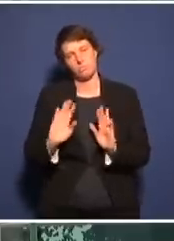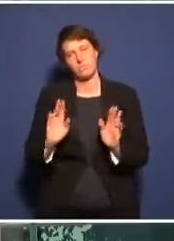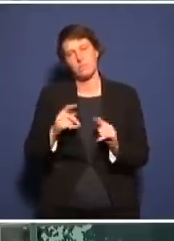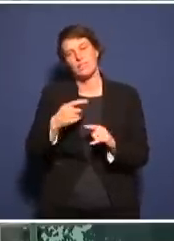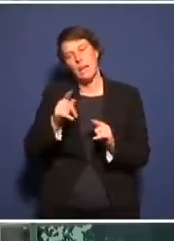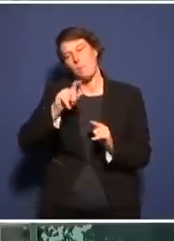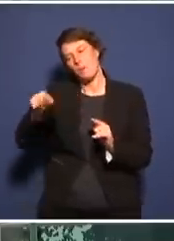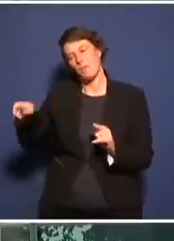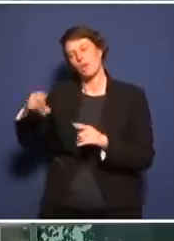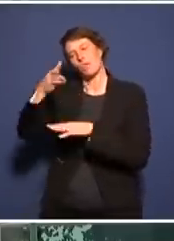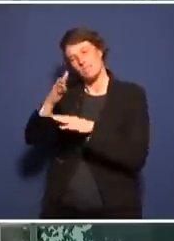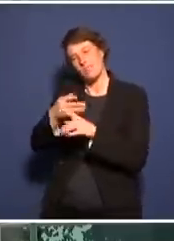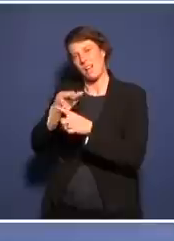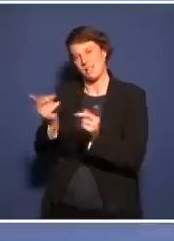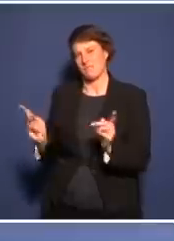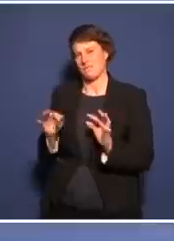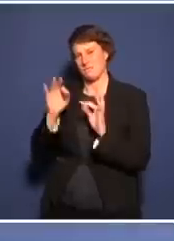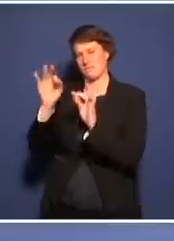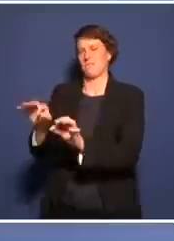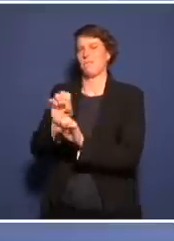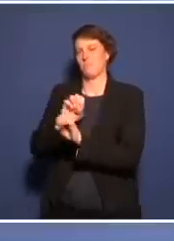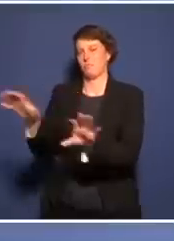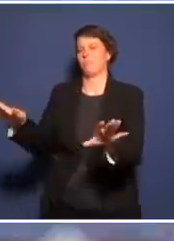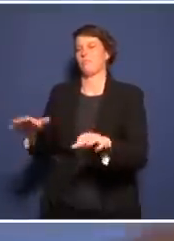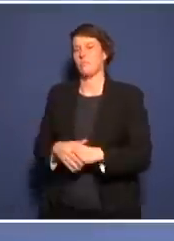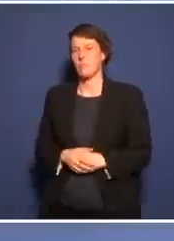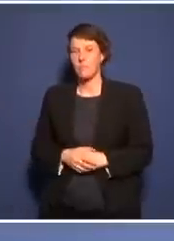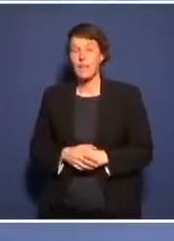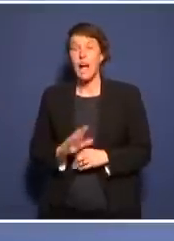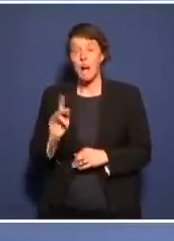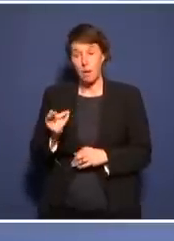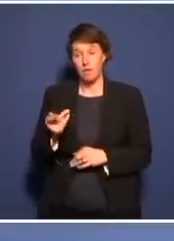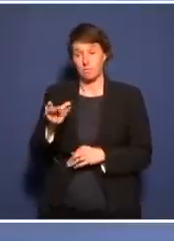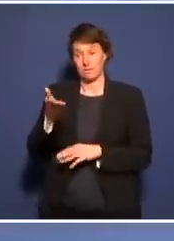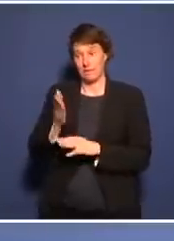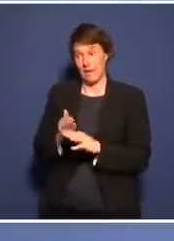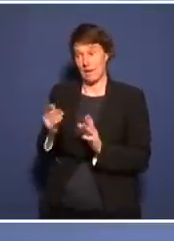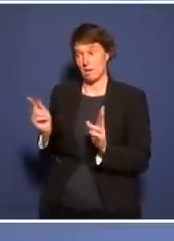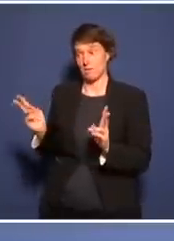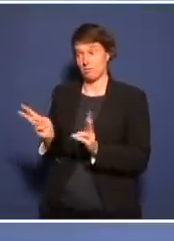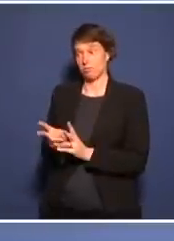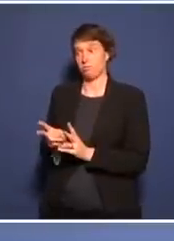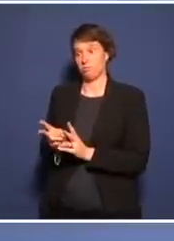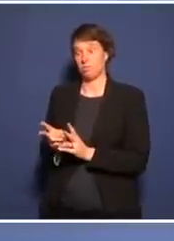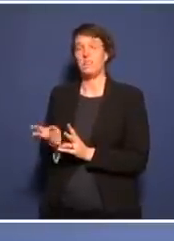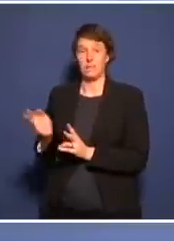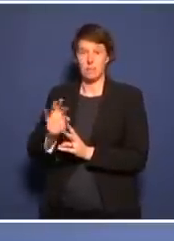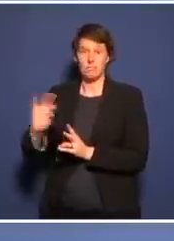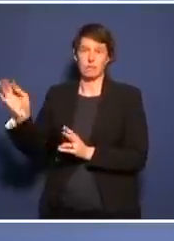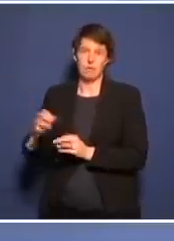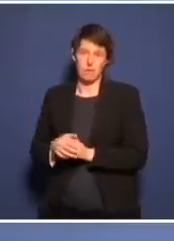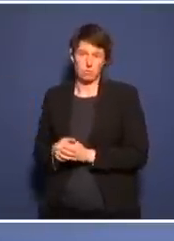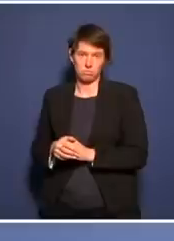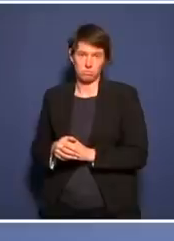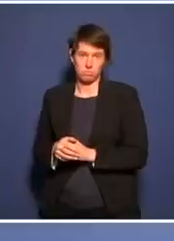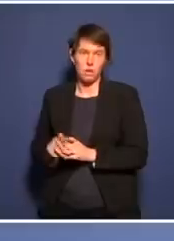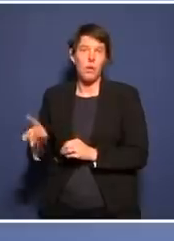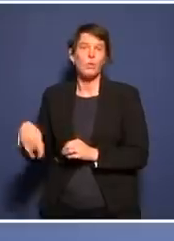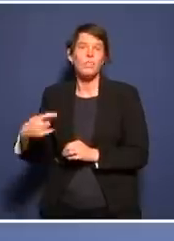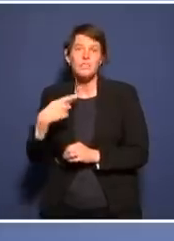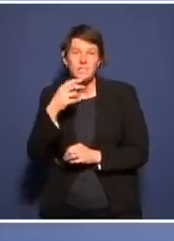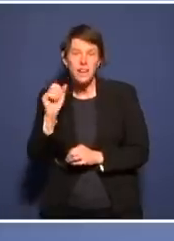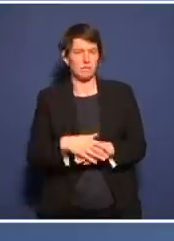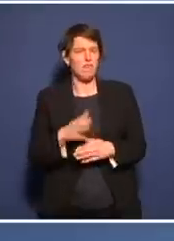Lauterbach, dass Sie glauben wollen und dass Ihnen der Glauben hier entscheidend ist in dieser